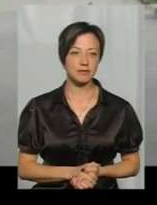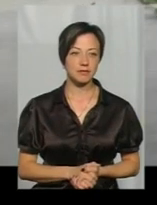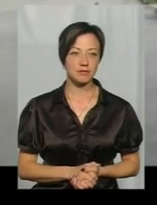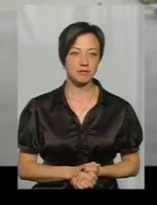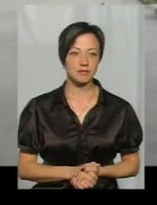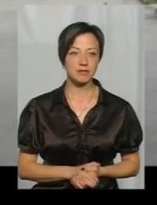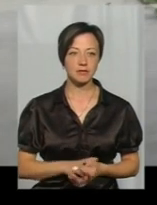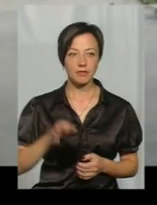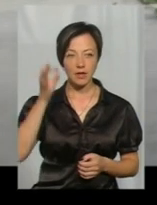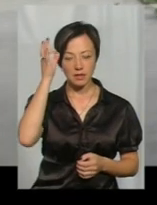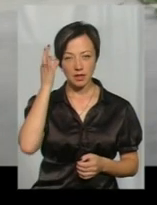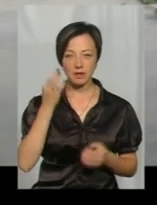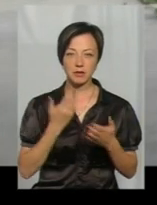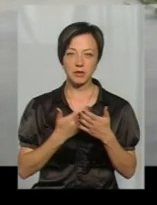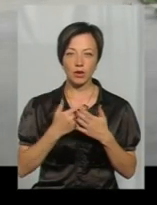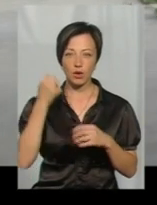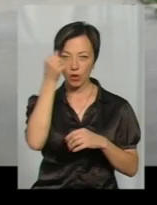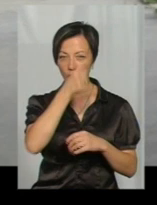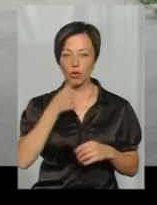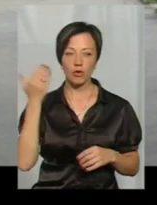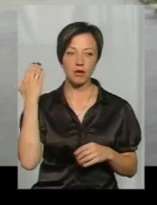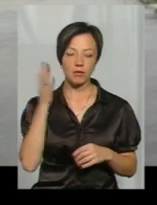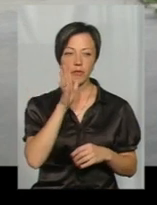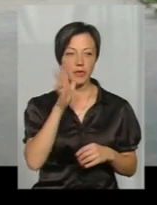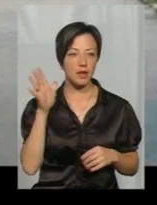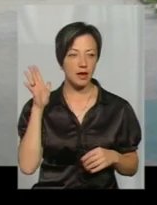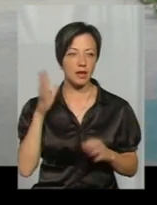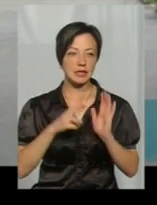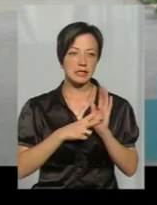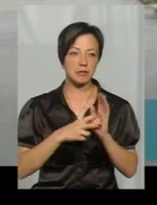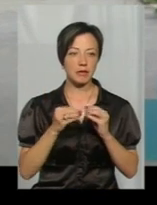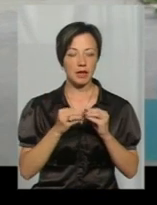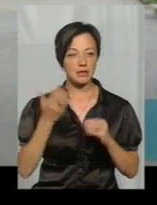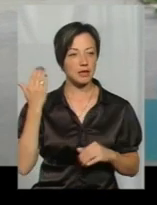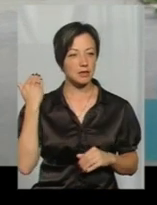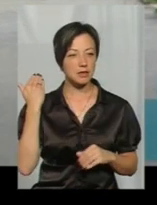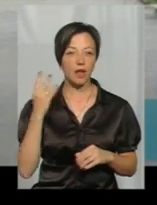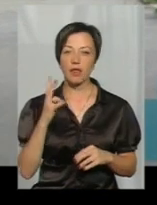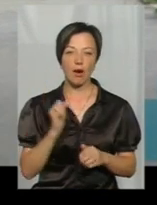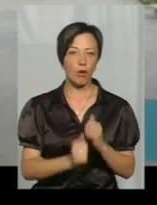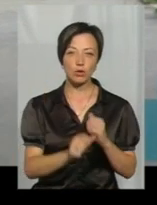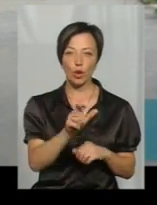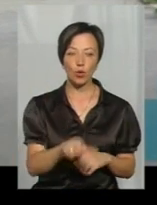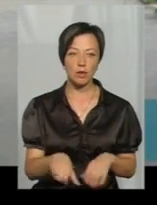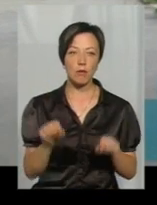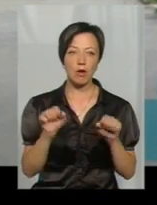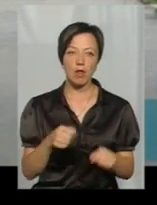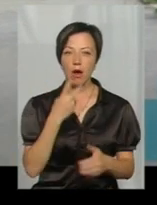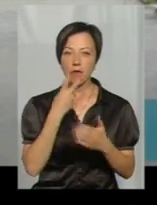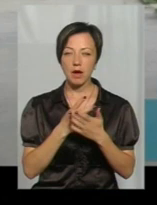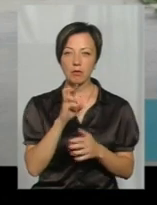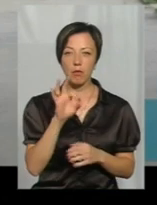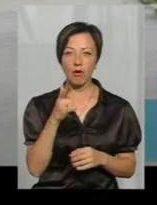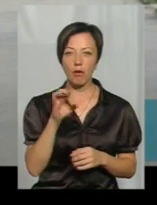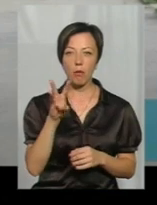Згадати, наприклад, ще років 5-7, можливо, 10 років назад не кожна людина могла бачити богомола